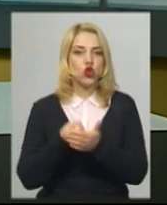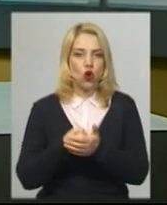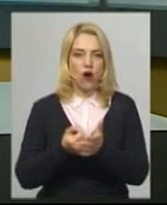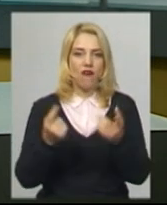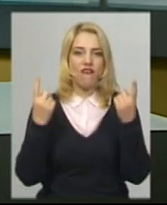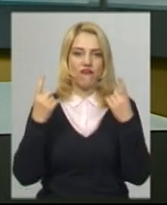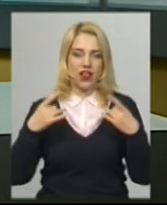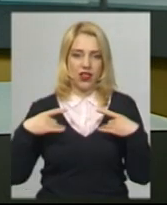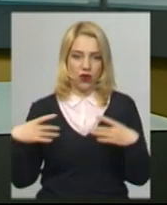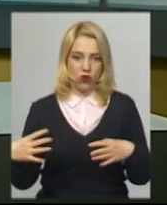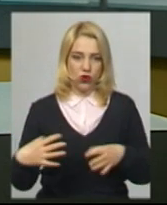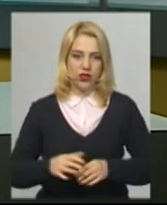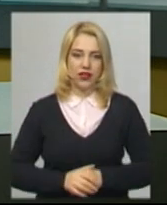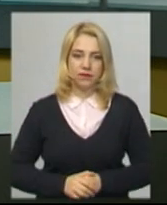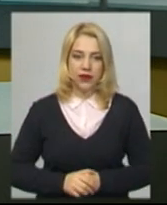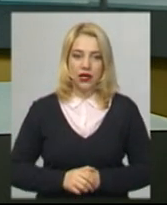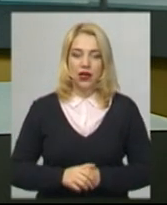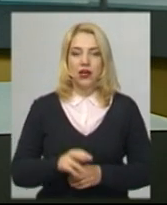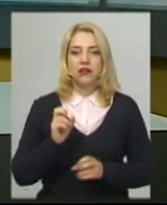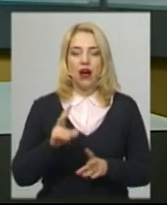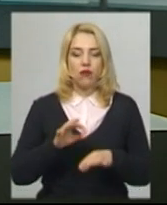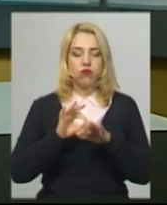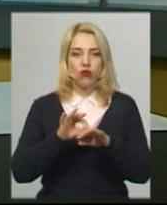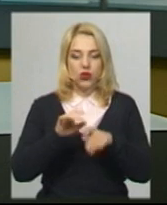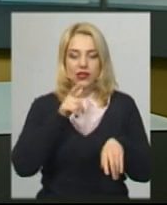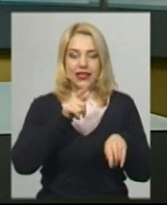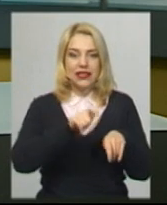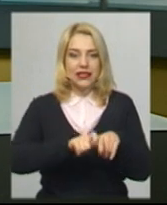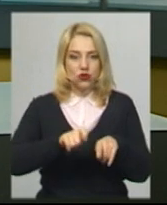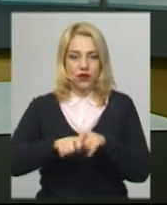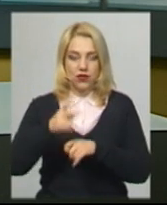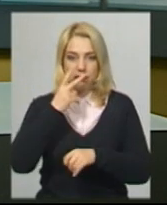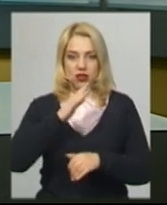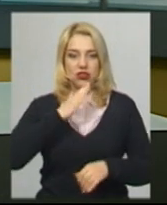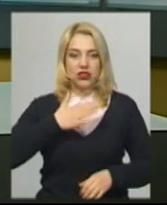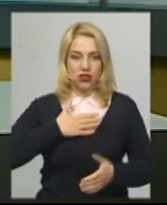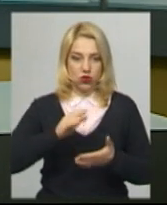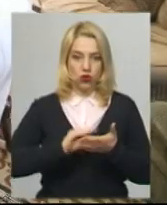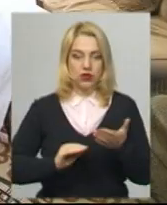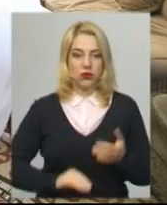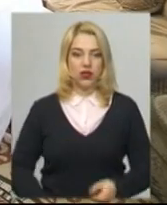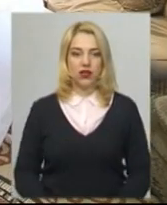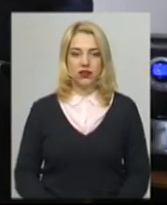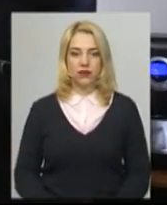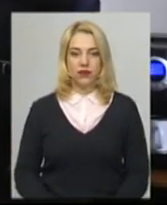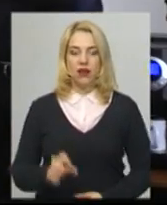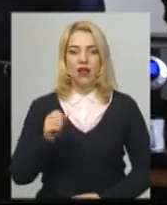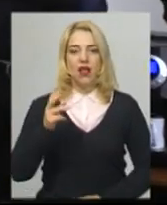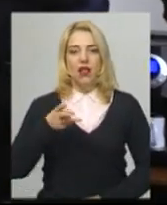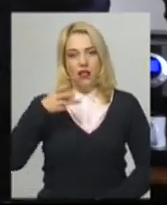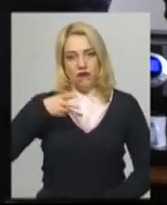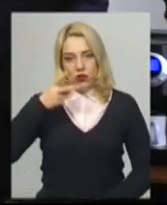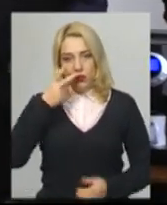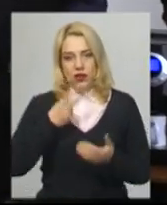здоров'я Хмельницької міської ради Борис Ткач. Як проводили тестування, бачила Анастасія Збродова. На відео ви бачите, як